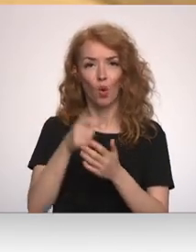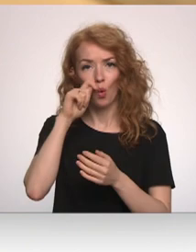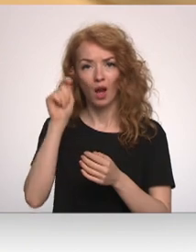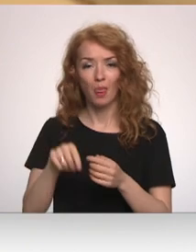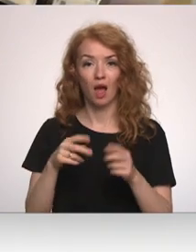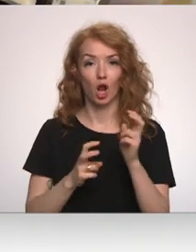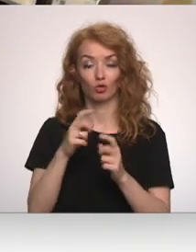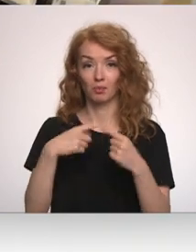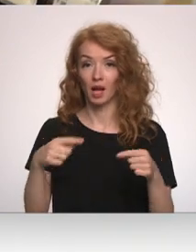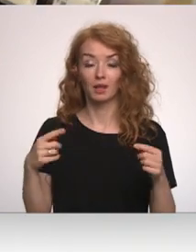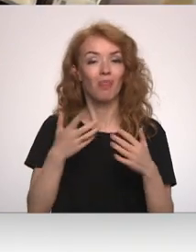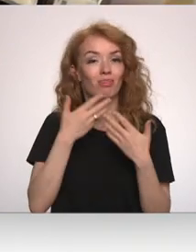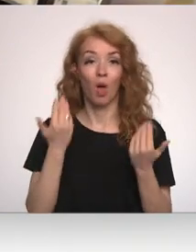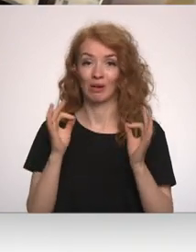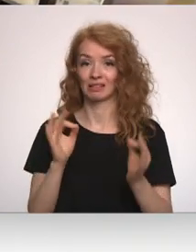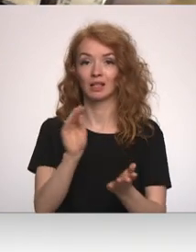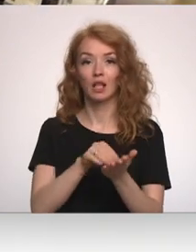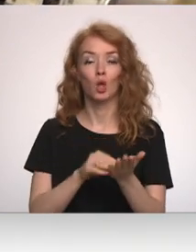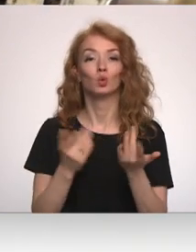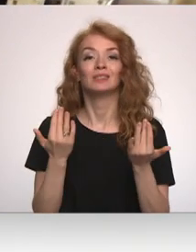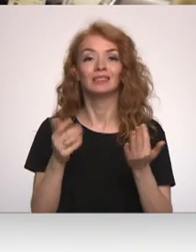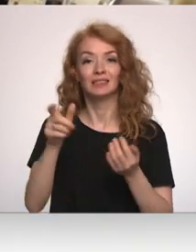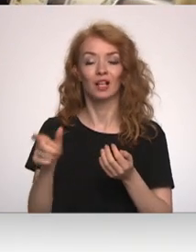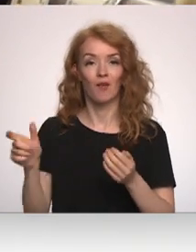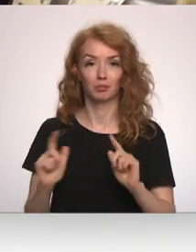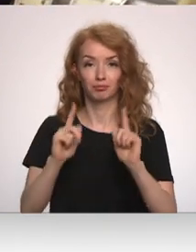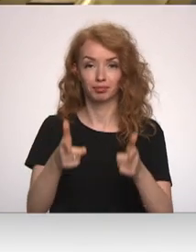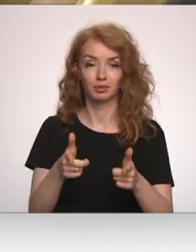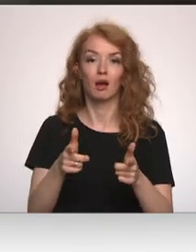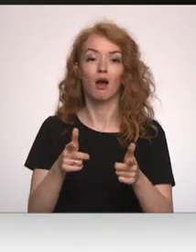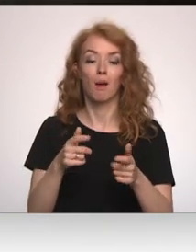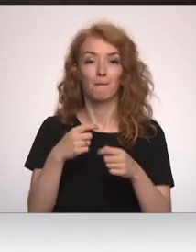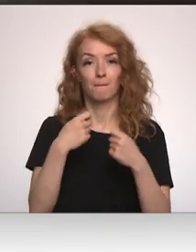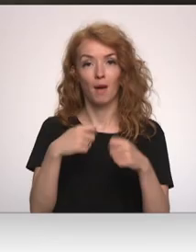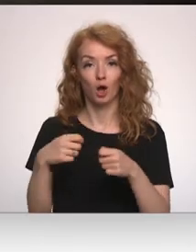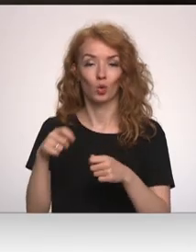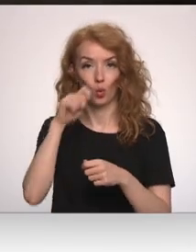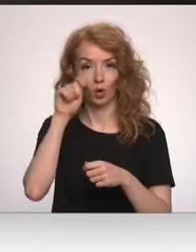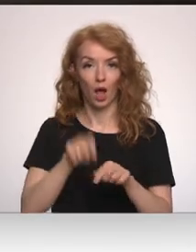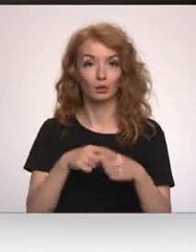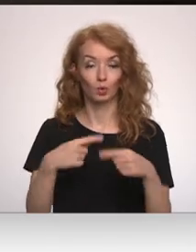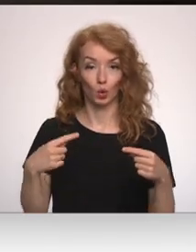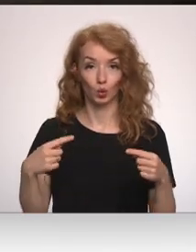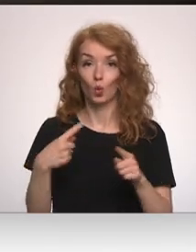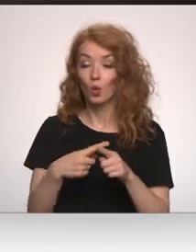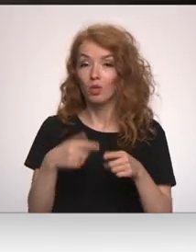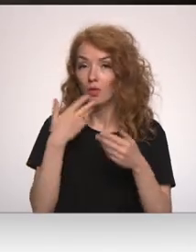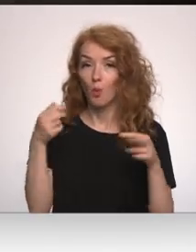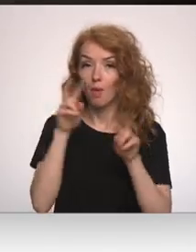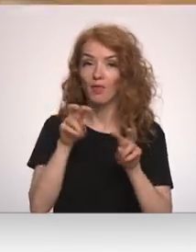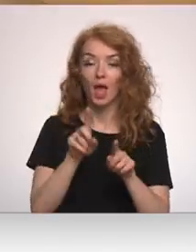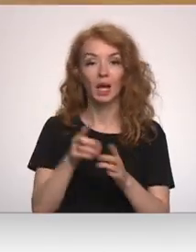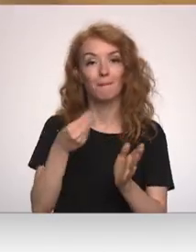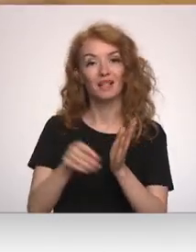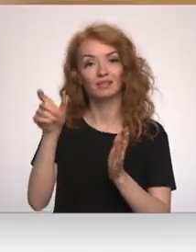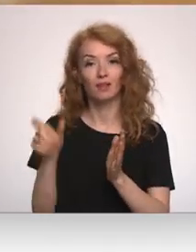preces, šobrīd nav datu, cik daudz tirgotāji atsaucās aicinājumam plauktos īpaši akcentēt Ukrainas produktus, kā arī nav pētīt pircēju